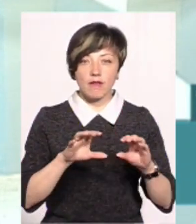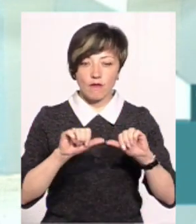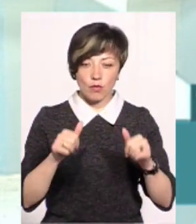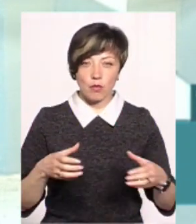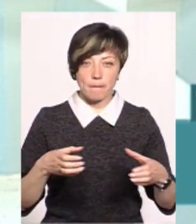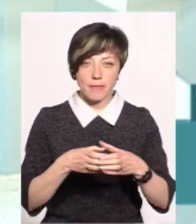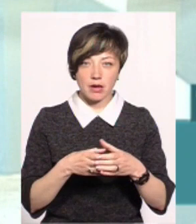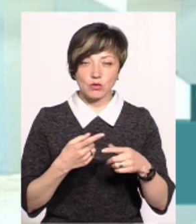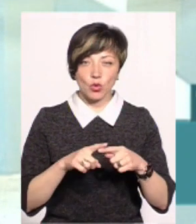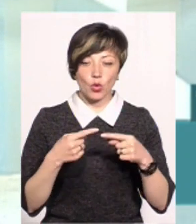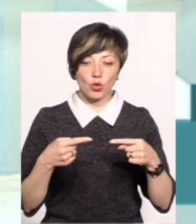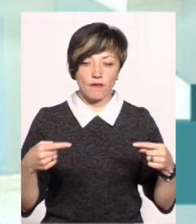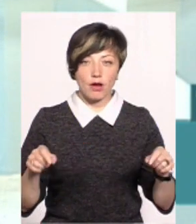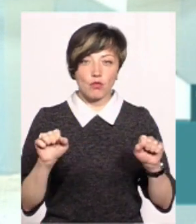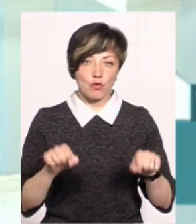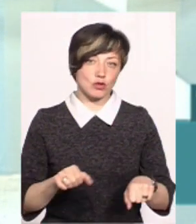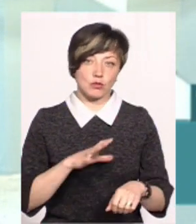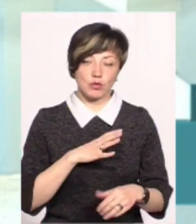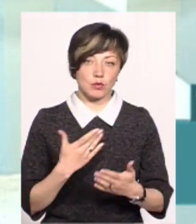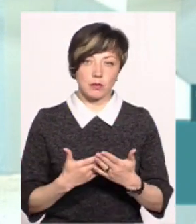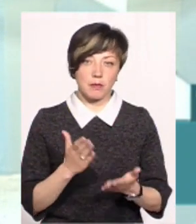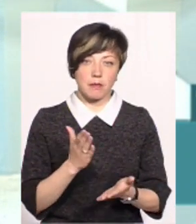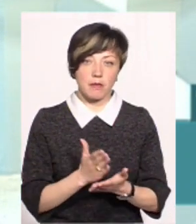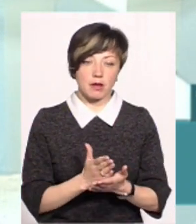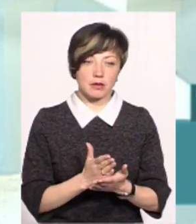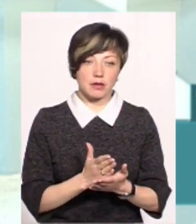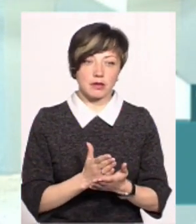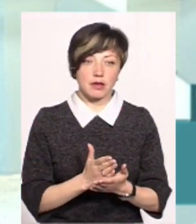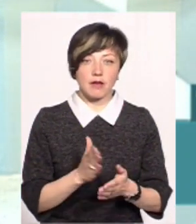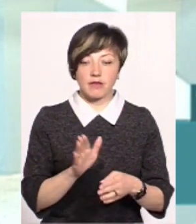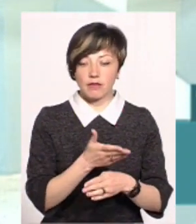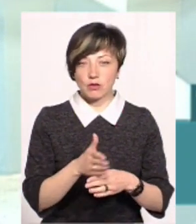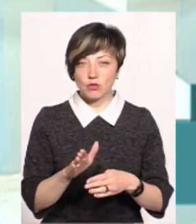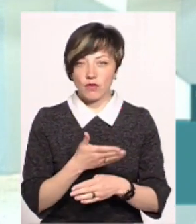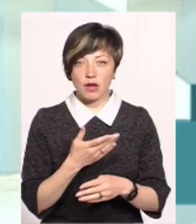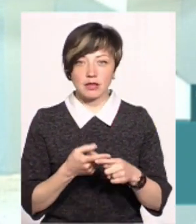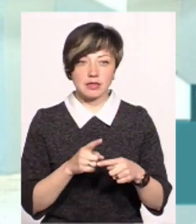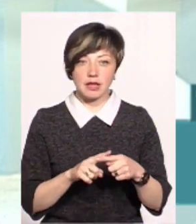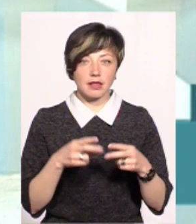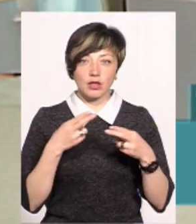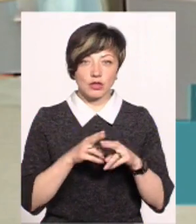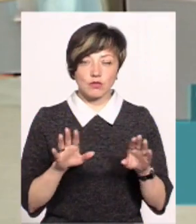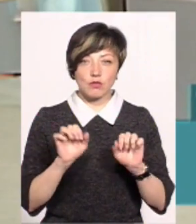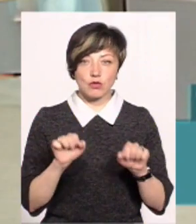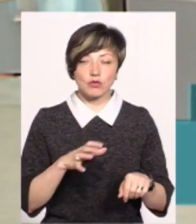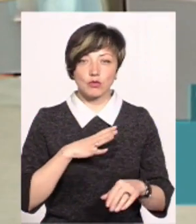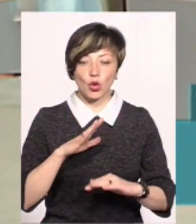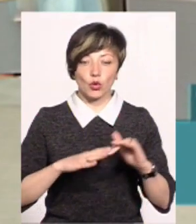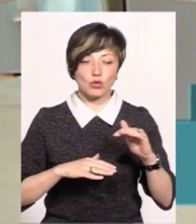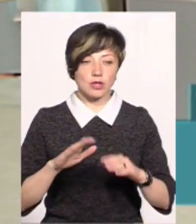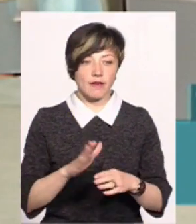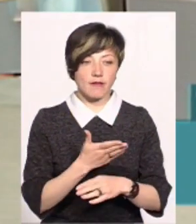партія цього товару. І можна було там, скажімо, мати лінію, хоча б відфасувати. Лінія – це не щось технологічне, це навіть може бути